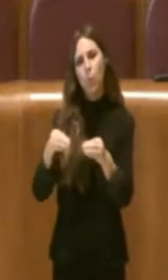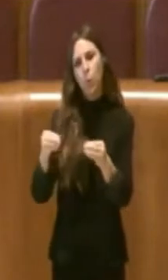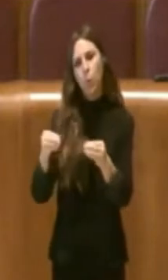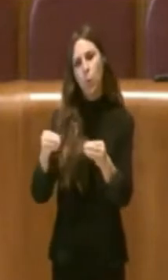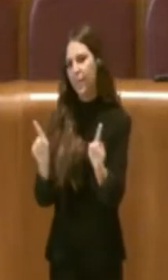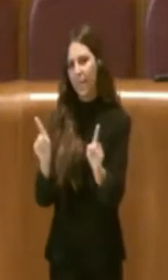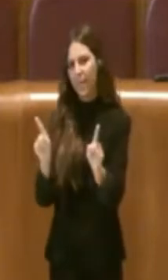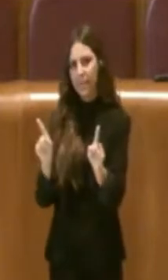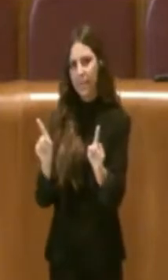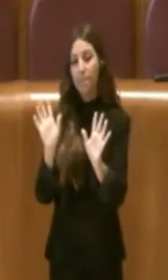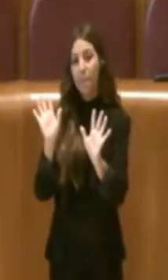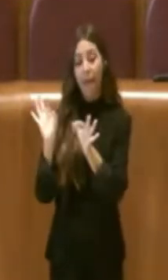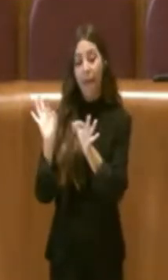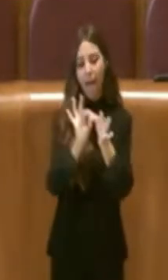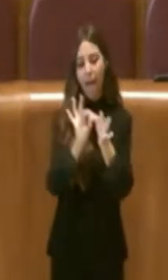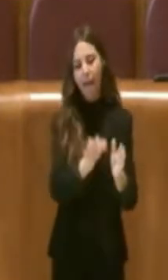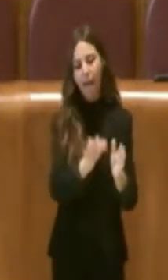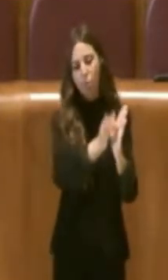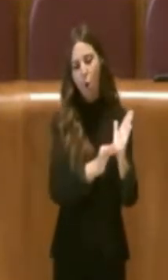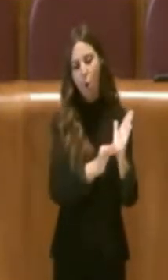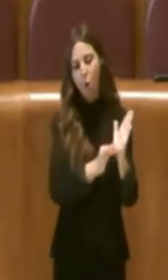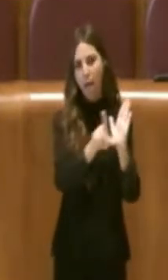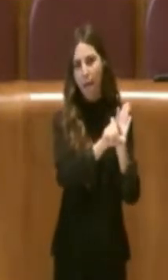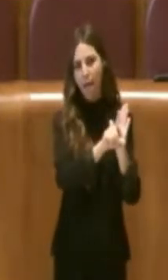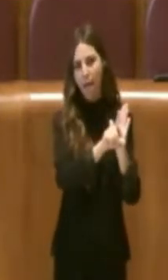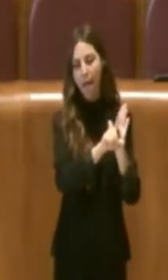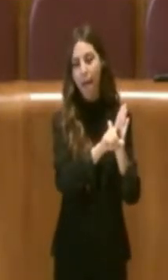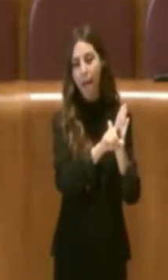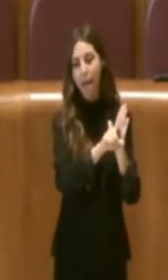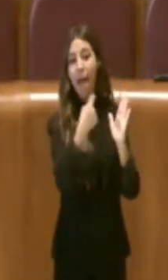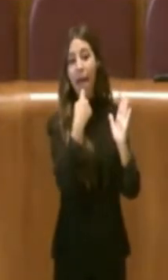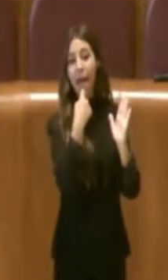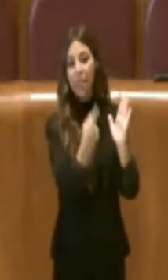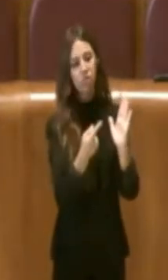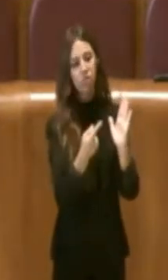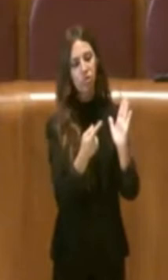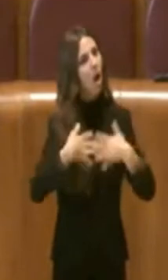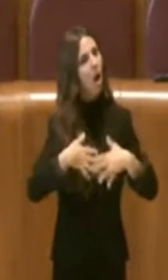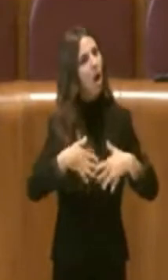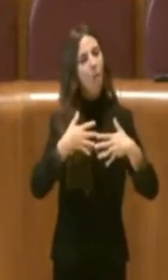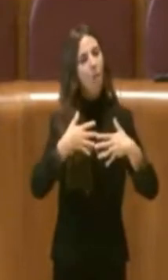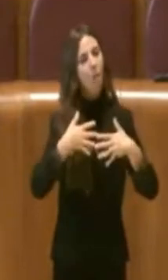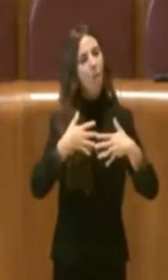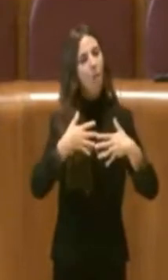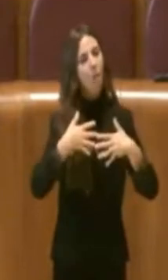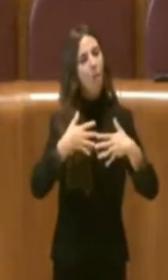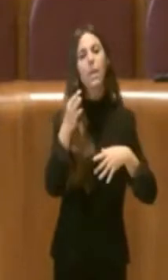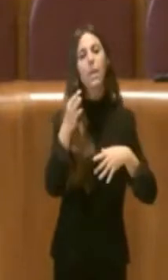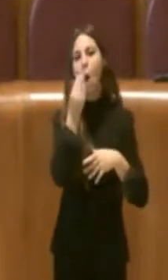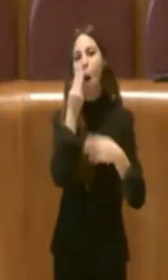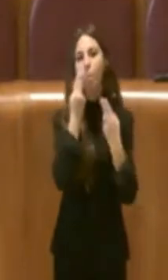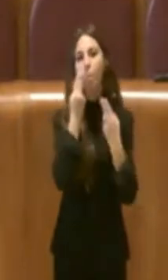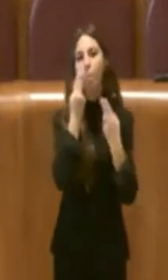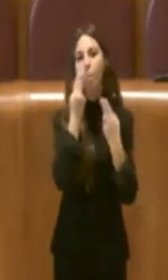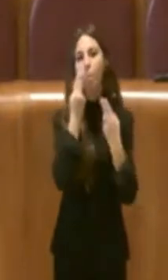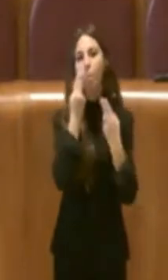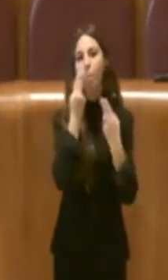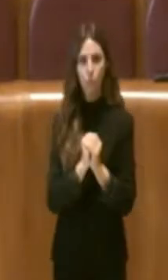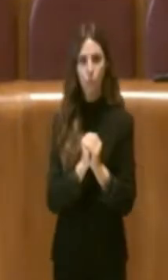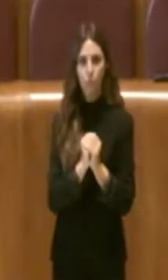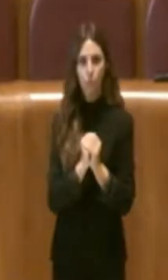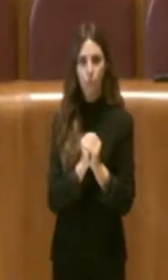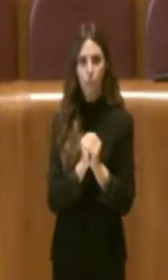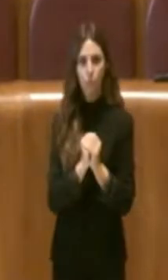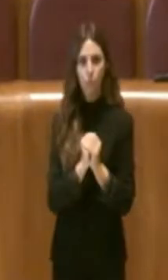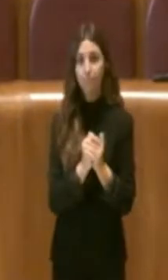legge, la norma dice assolutamente non generi di abbigliamento o alimentari. Allora detto questo, nella